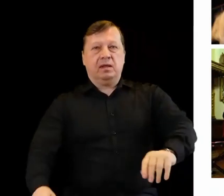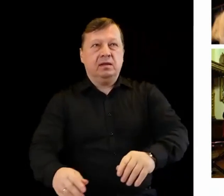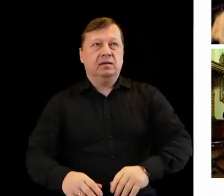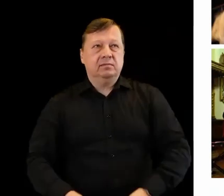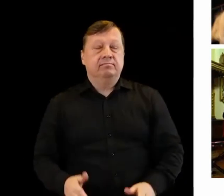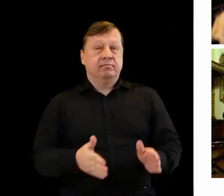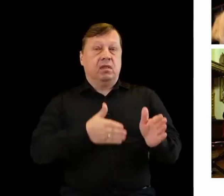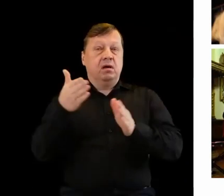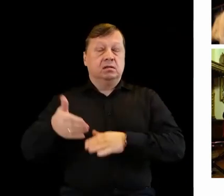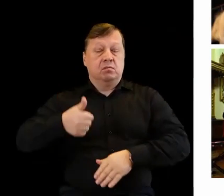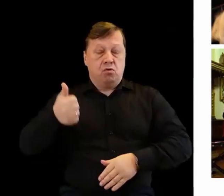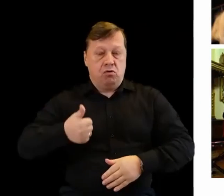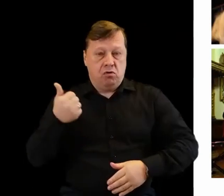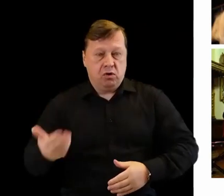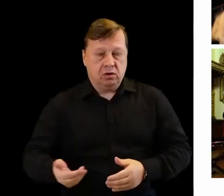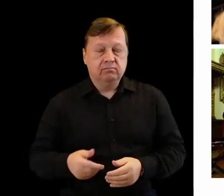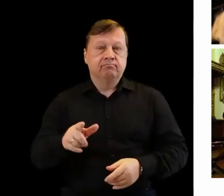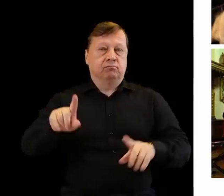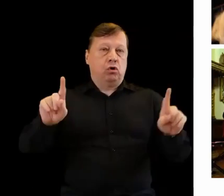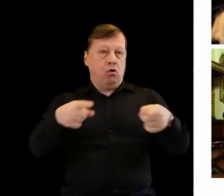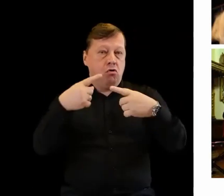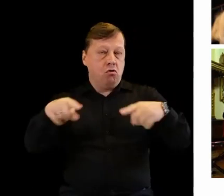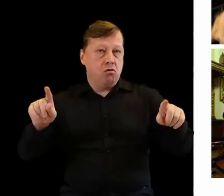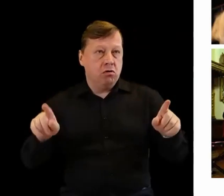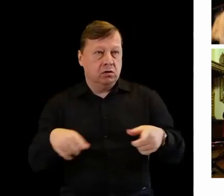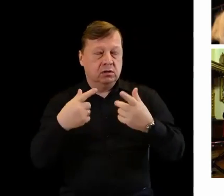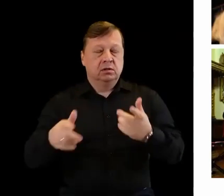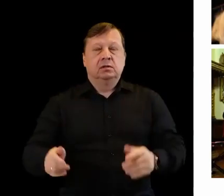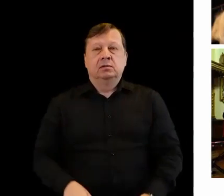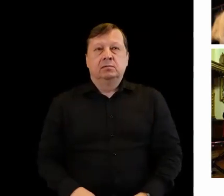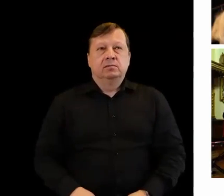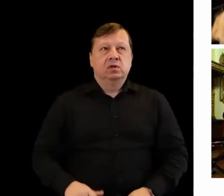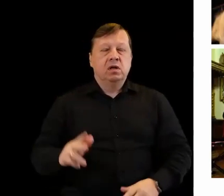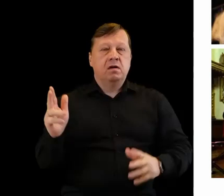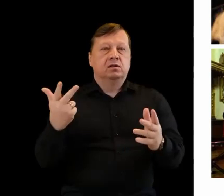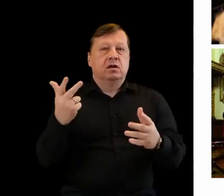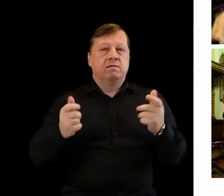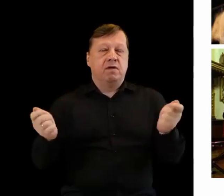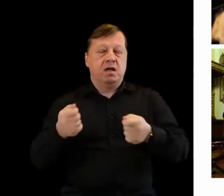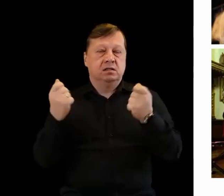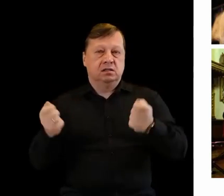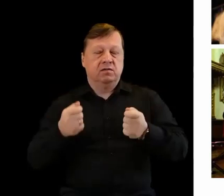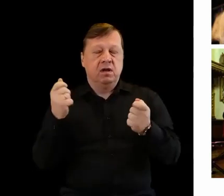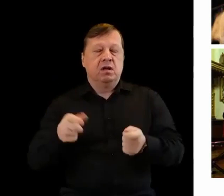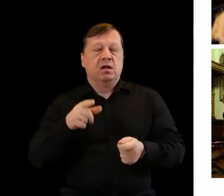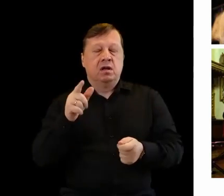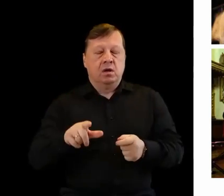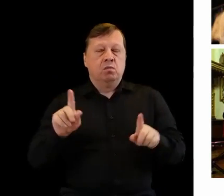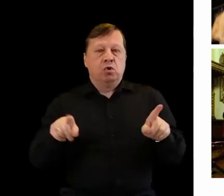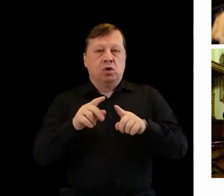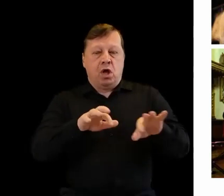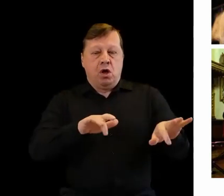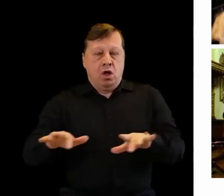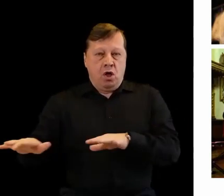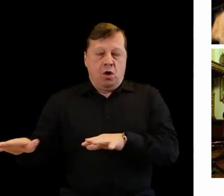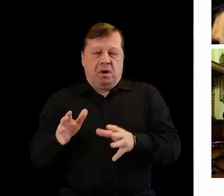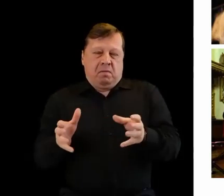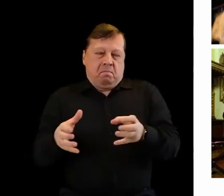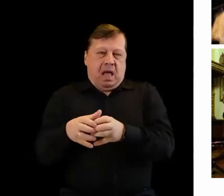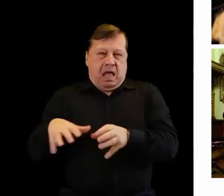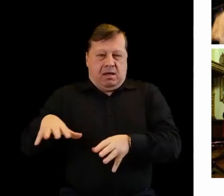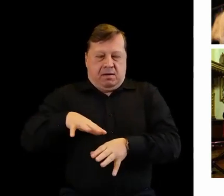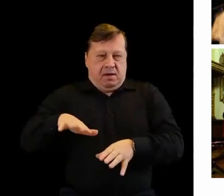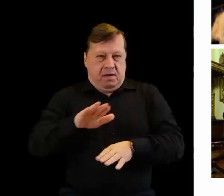Kolejny rok to koncerty. Trzeci Węgrowski Festiwal Muzyki Organowej, Kameralnej. Ale też